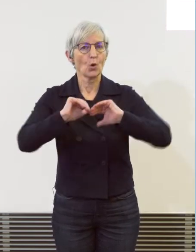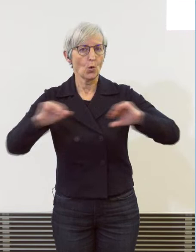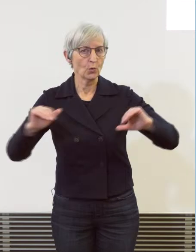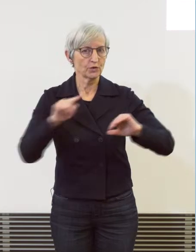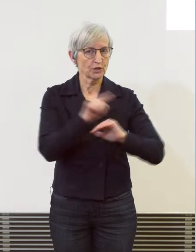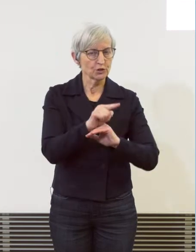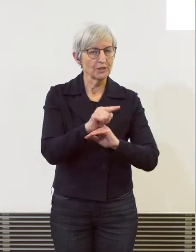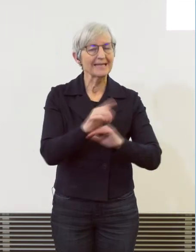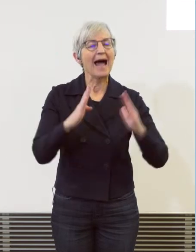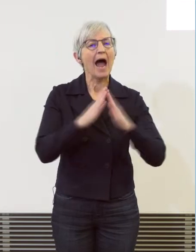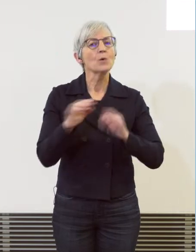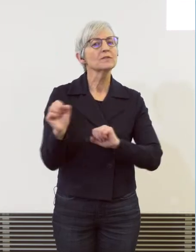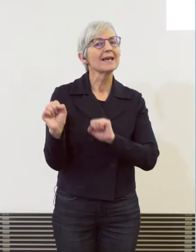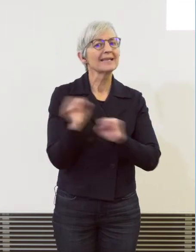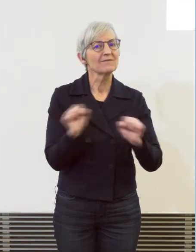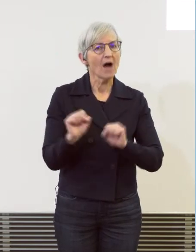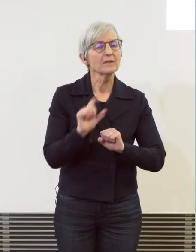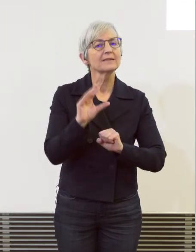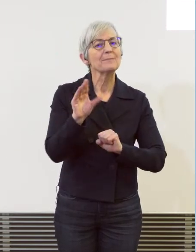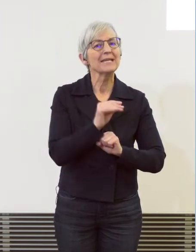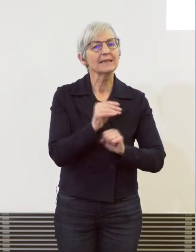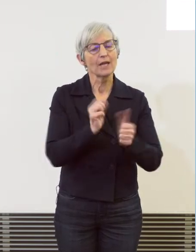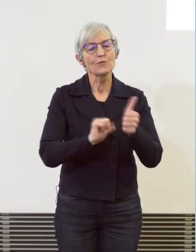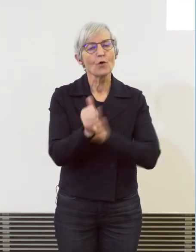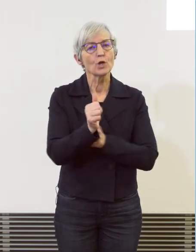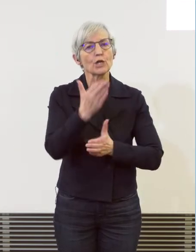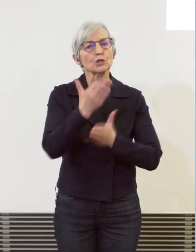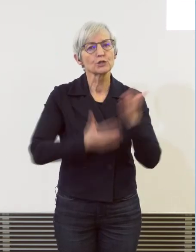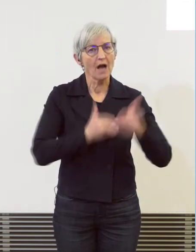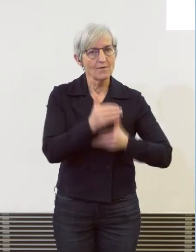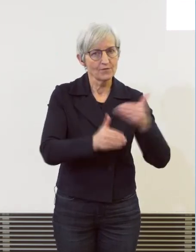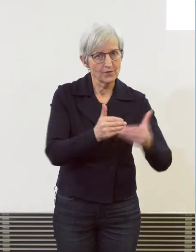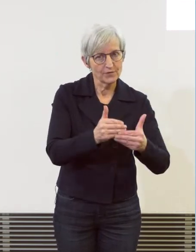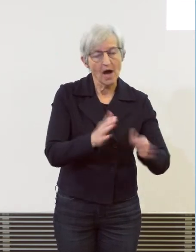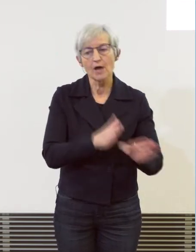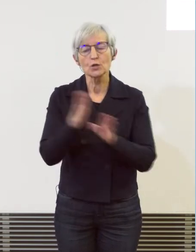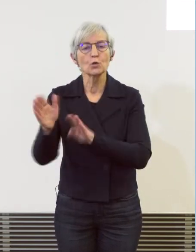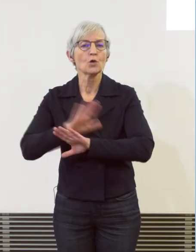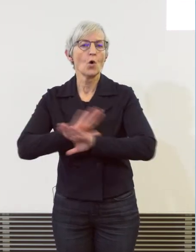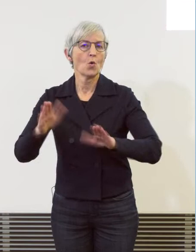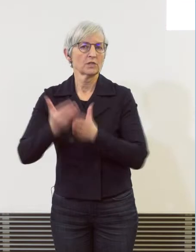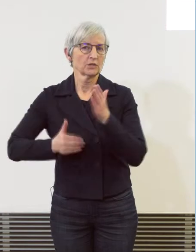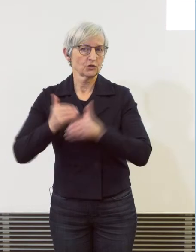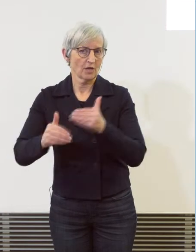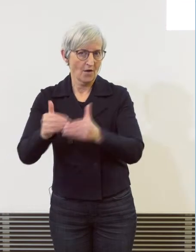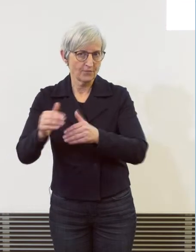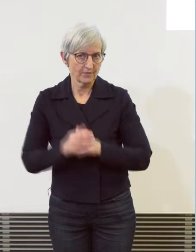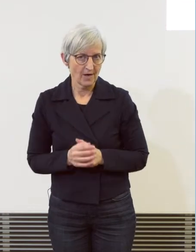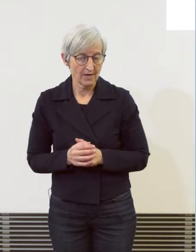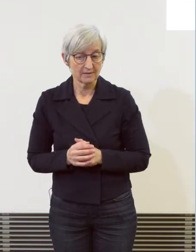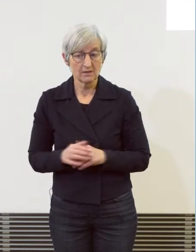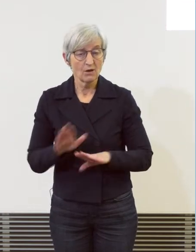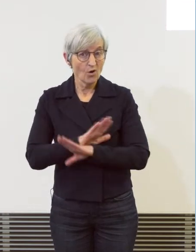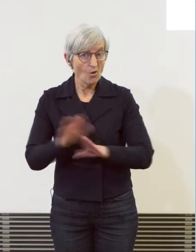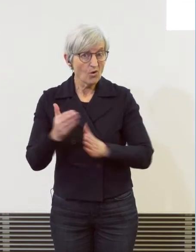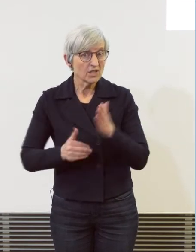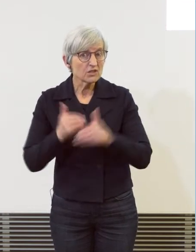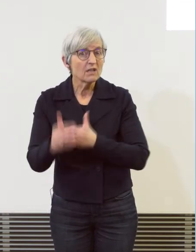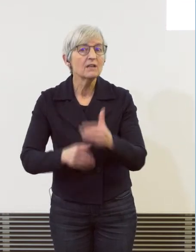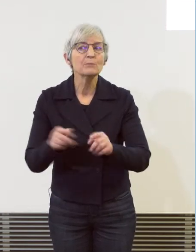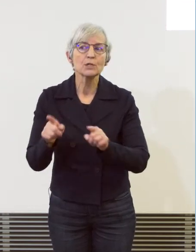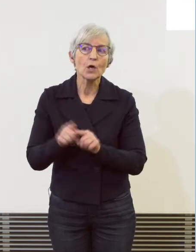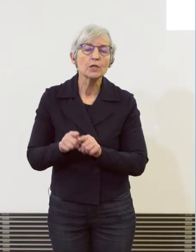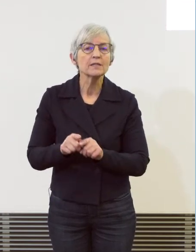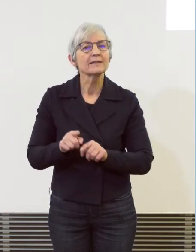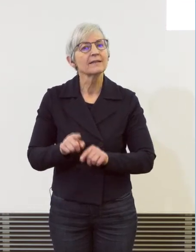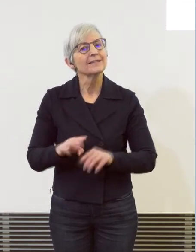Differenzen, wo es ohne ein Strafverfahren abgeht. Ohne Strafverfahren heisst nicht, aber dass es friedlich ist. Wieso schwöre